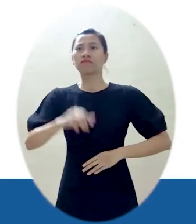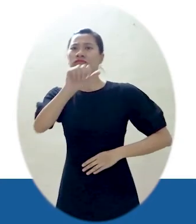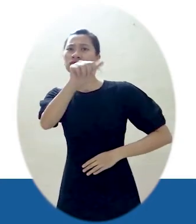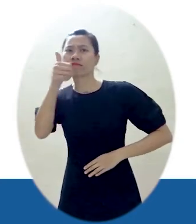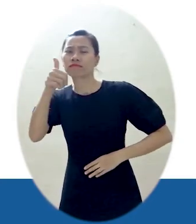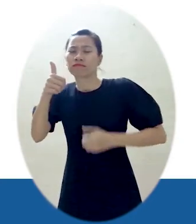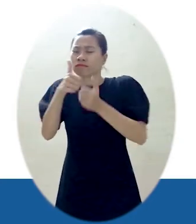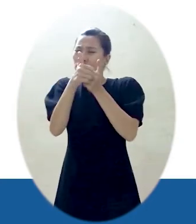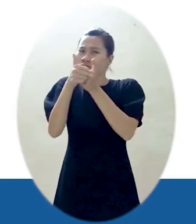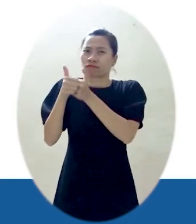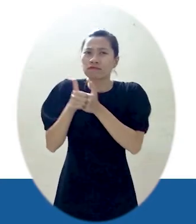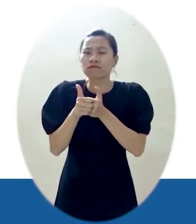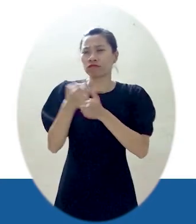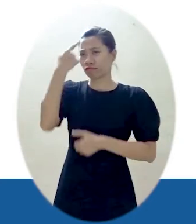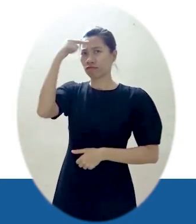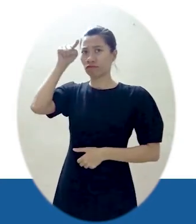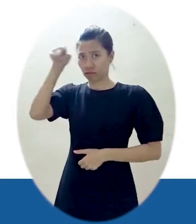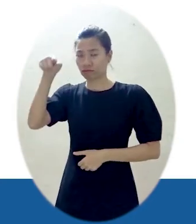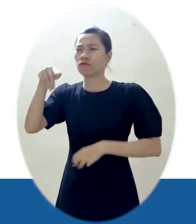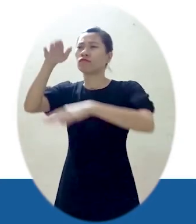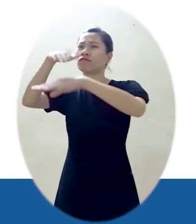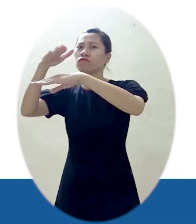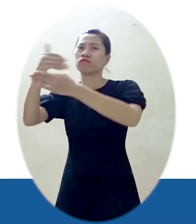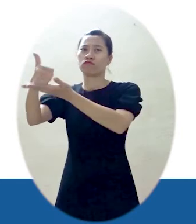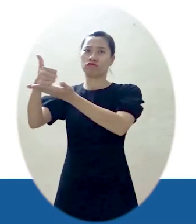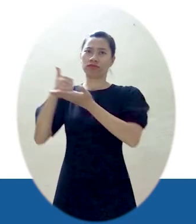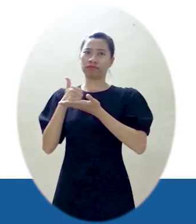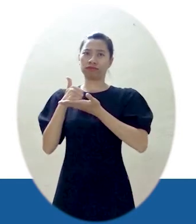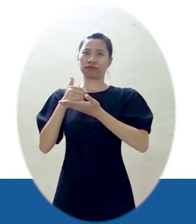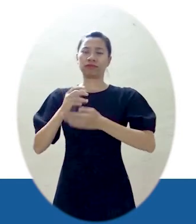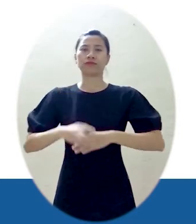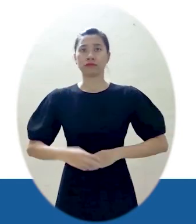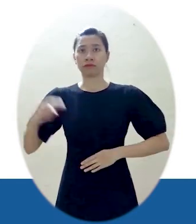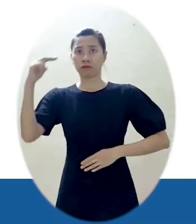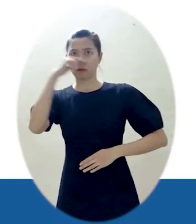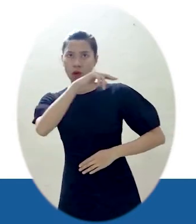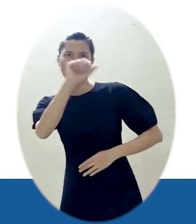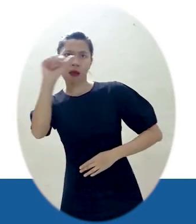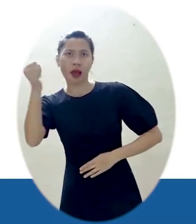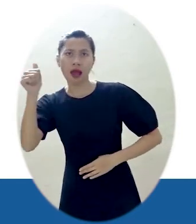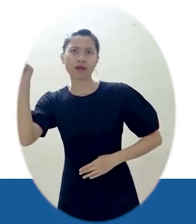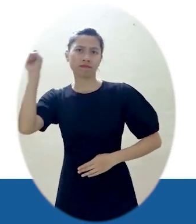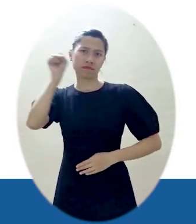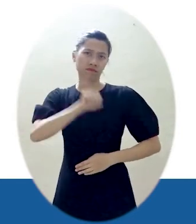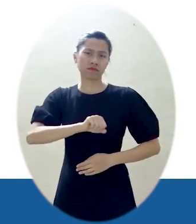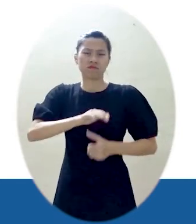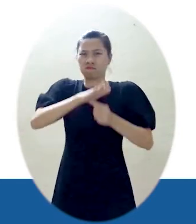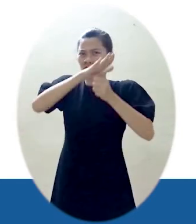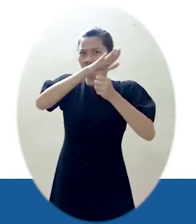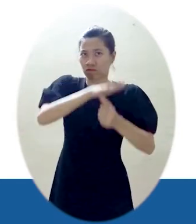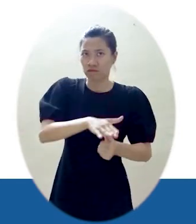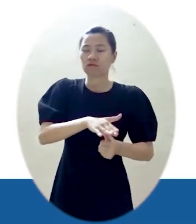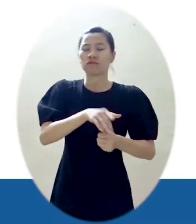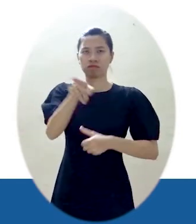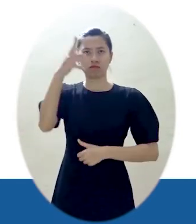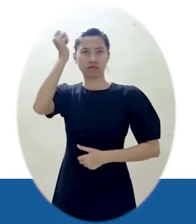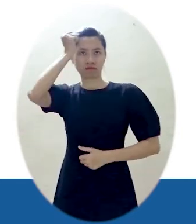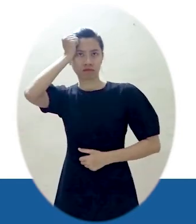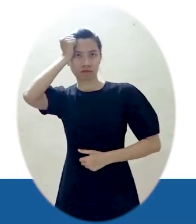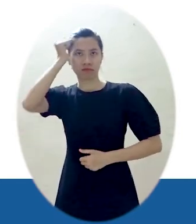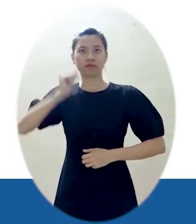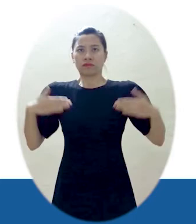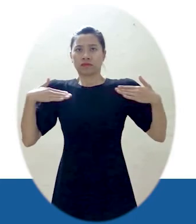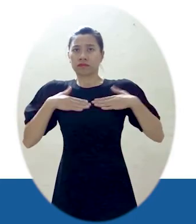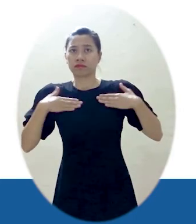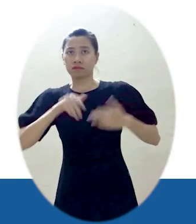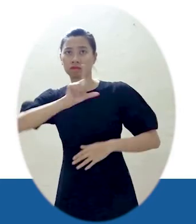Tìm sự giúp đỡ từ những cá nhân, tổ chức tìm cậy Nếu bị cương ép quan hệ tình dục, bị hiếp dâm, thực hiện ngay những việc